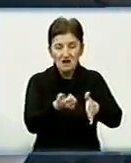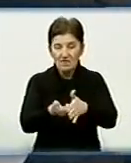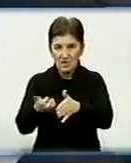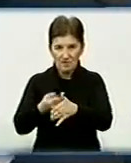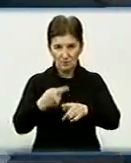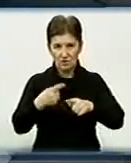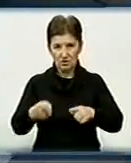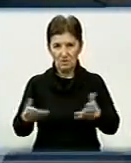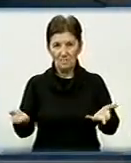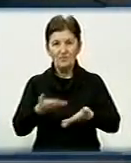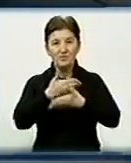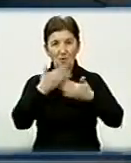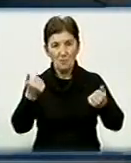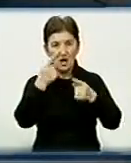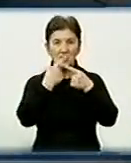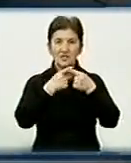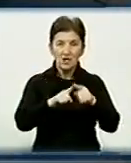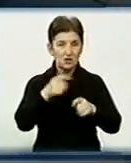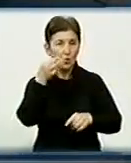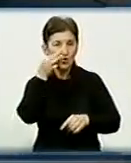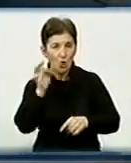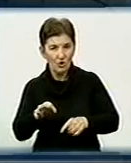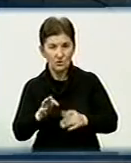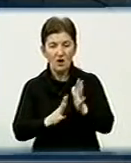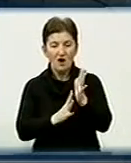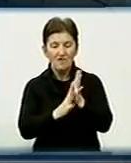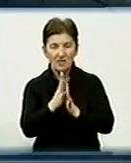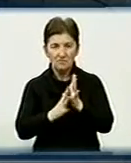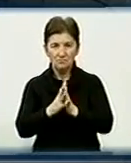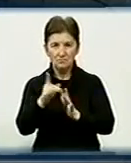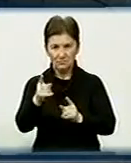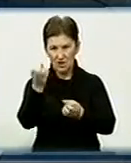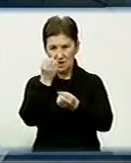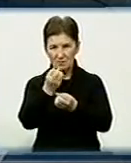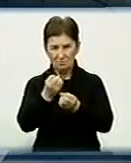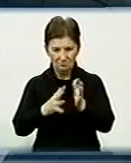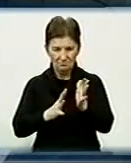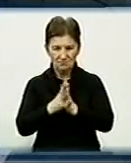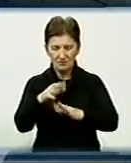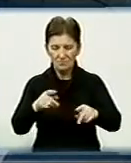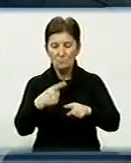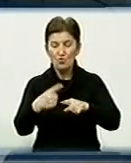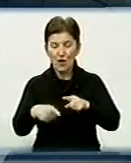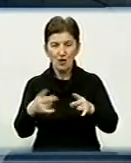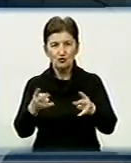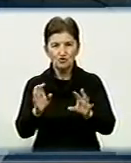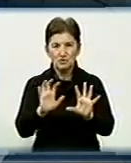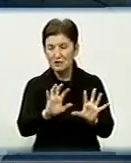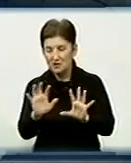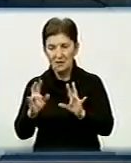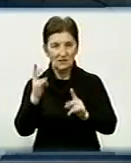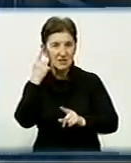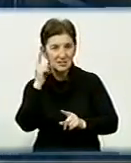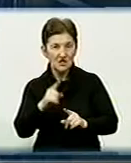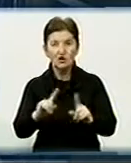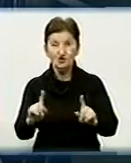техніки і немає досіду вирощувати. Культура дуже вибаглива і треба до неї відноситися з розумінням, знати, що ти